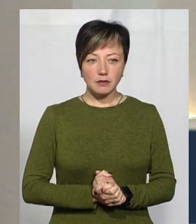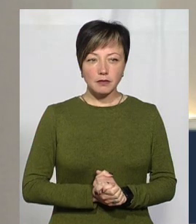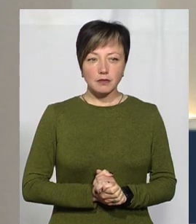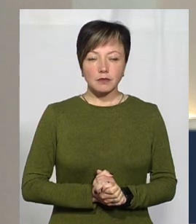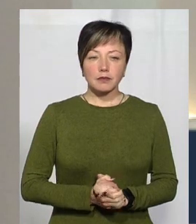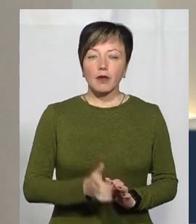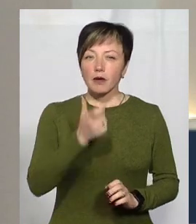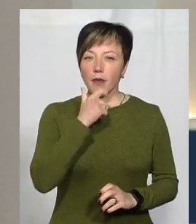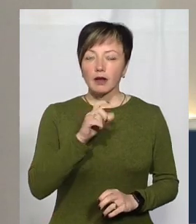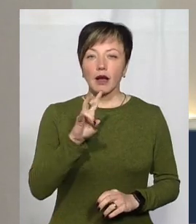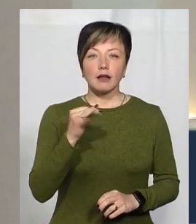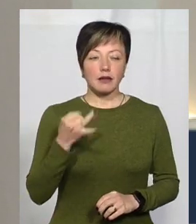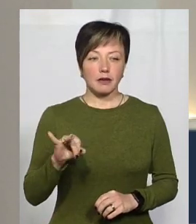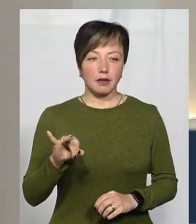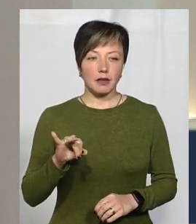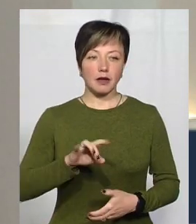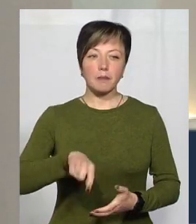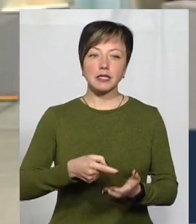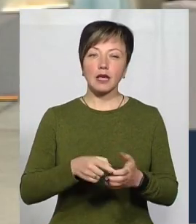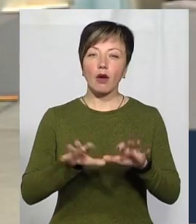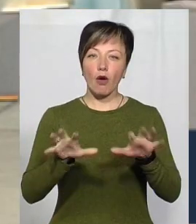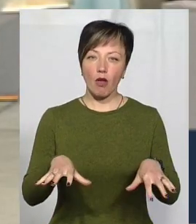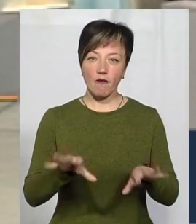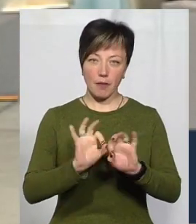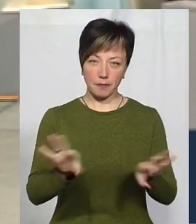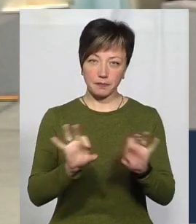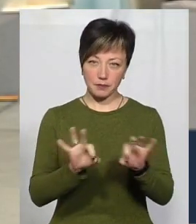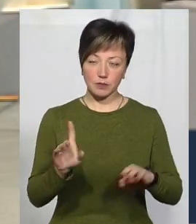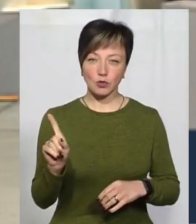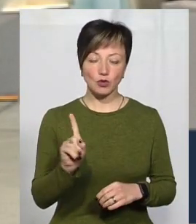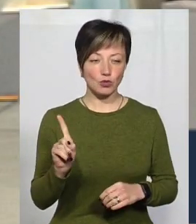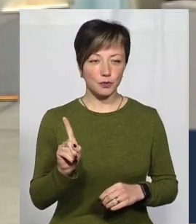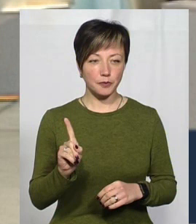Пане Андрію, міський голова сказав, що